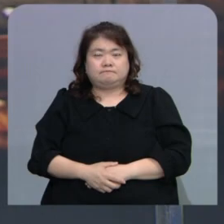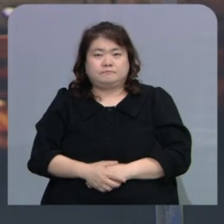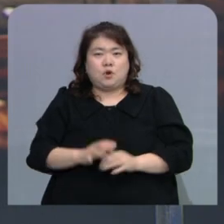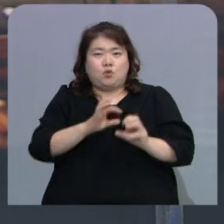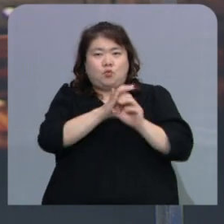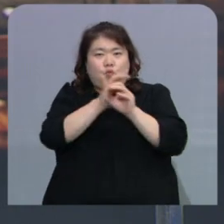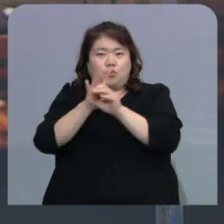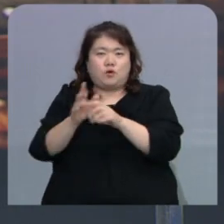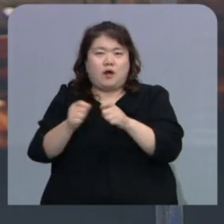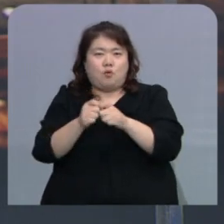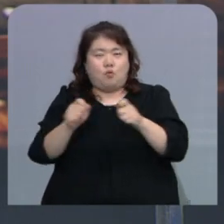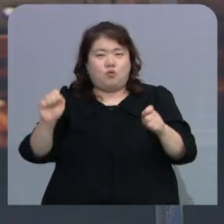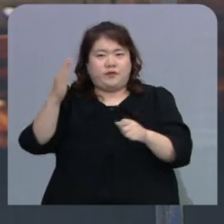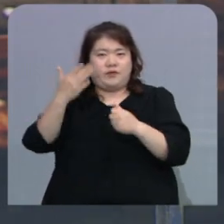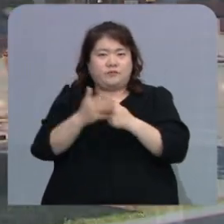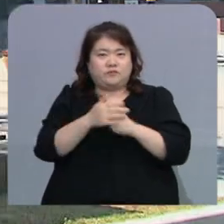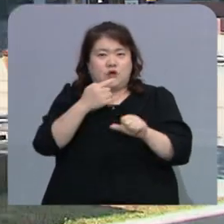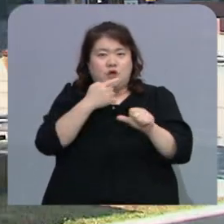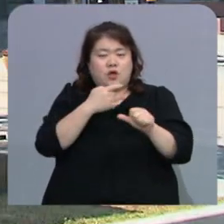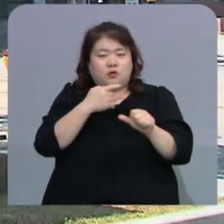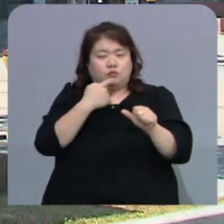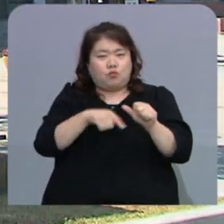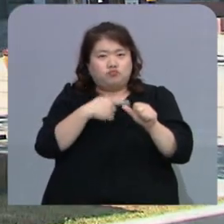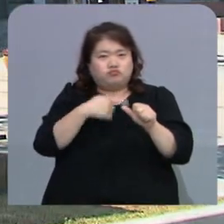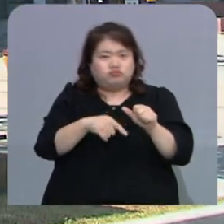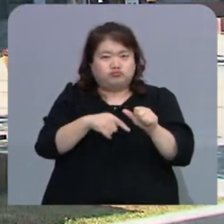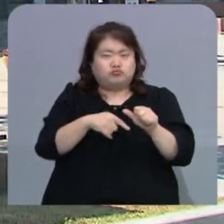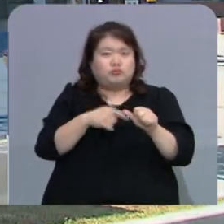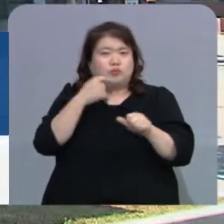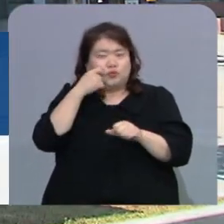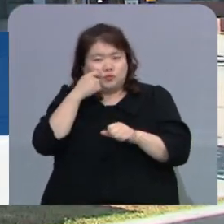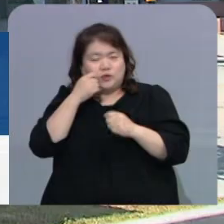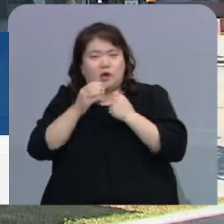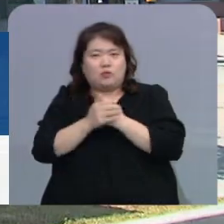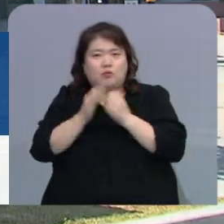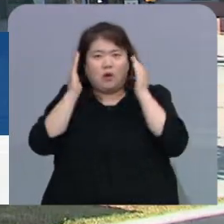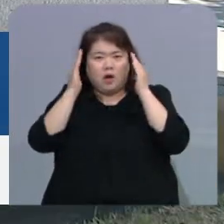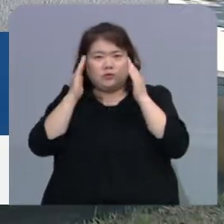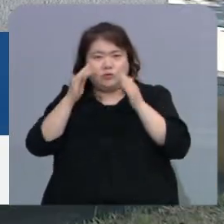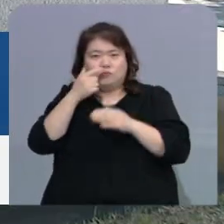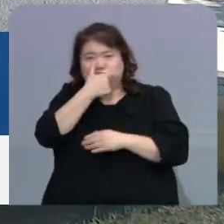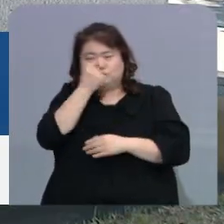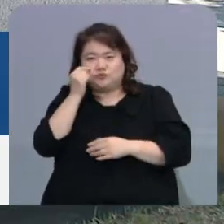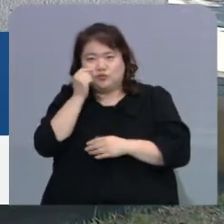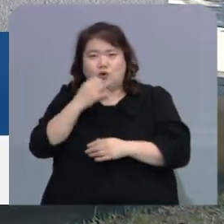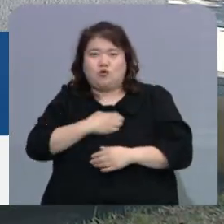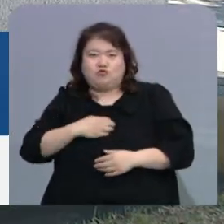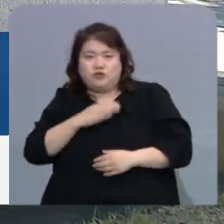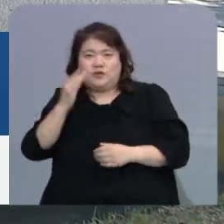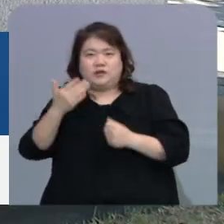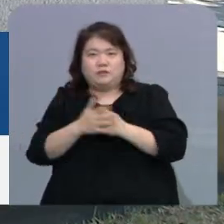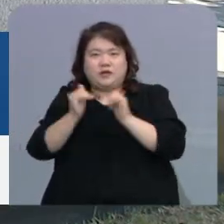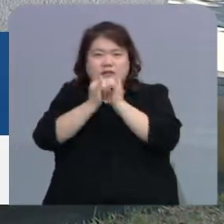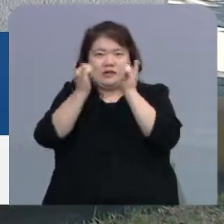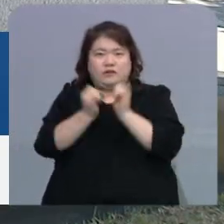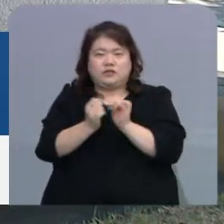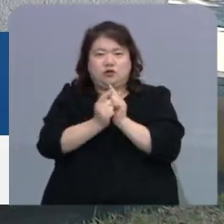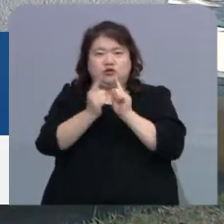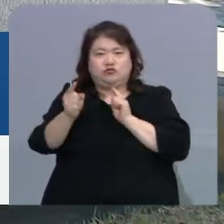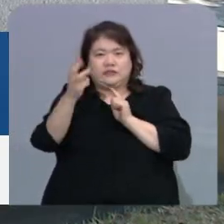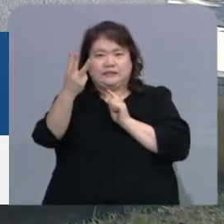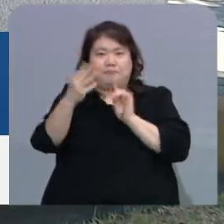코로나19 장기화로 교육 공백과 학력 격차 심화가 우려되자 전북교육청이 사회적 거리 두기